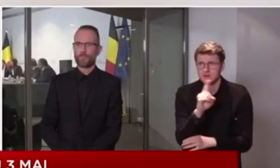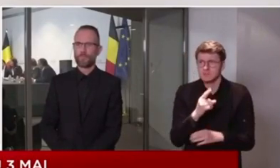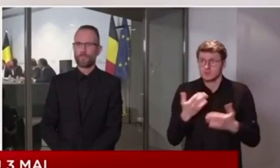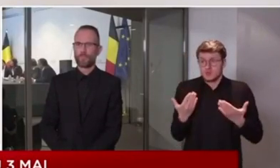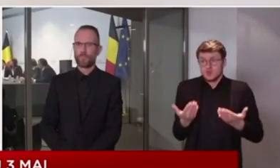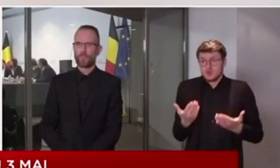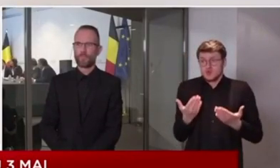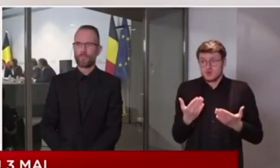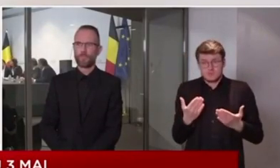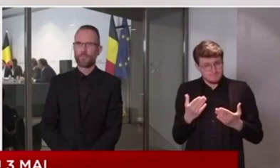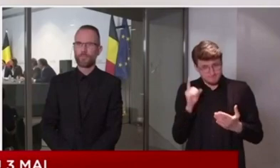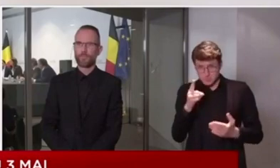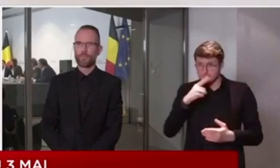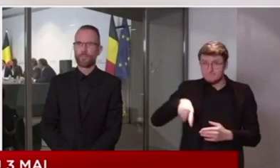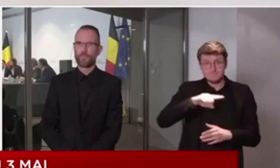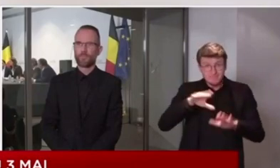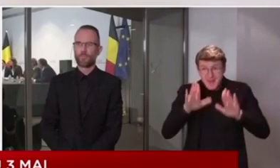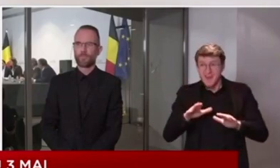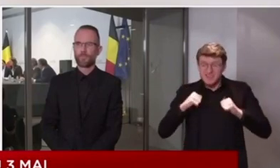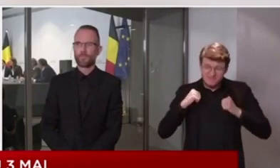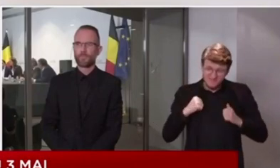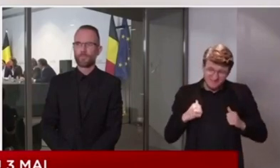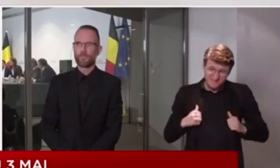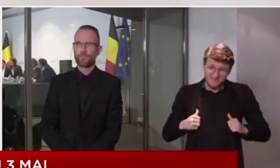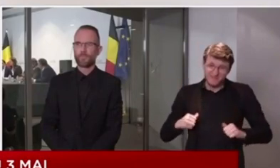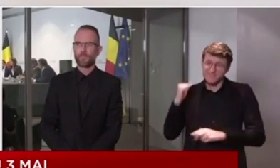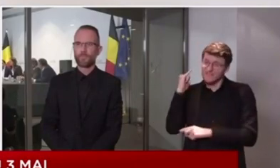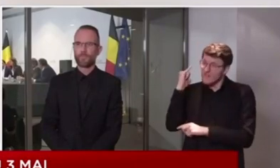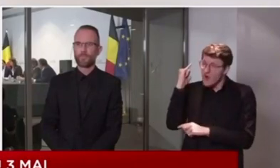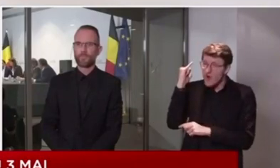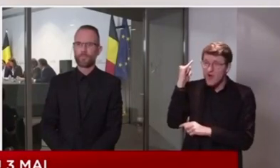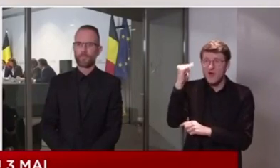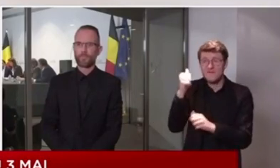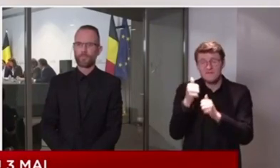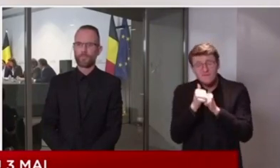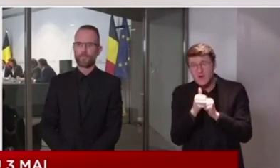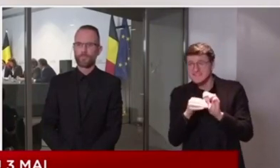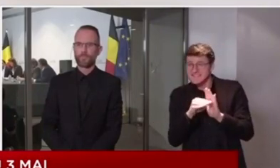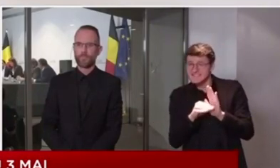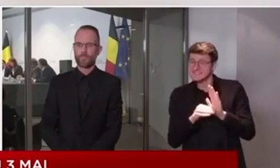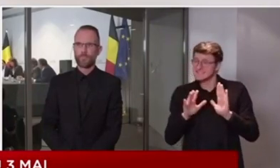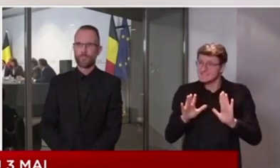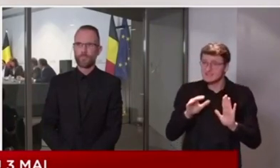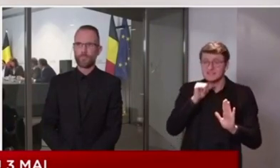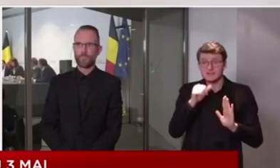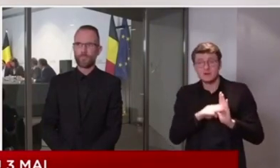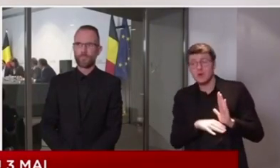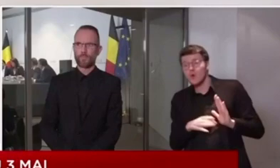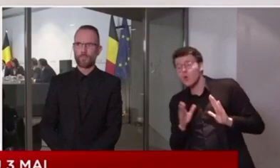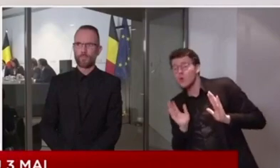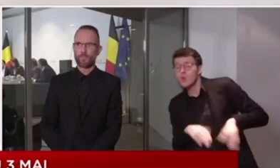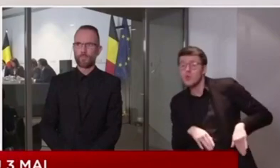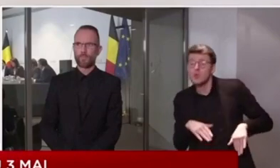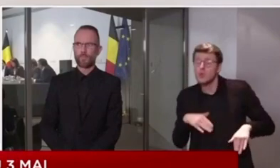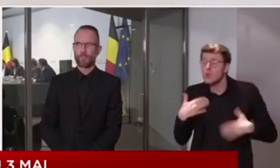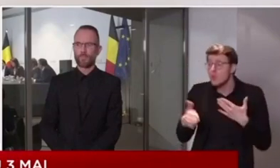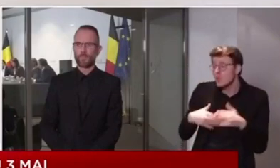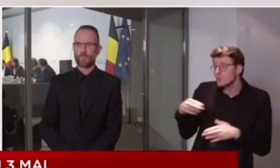Il est tout aussi clair qu'il faut poursuivre les efforts, et ce, sans affaiblir les efforts.